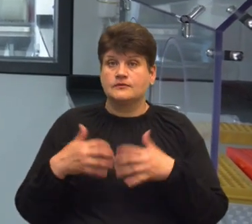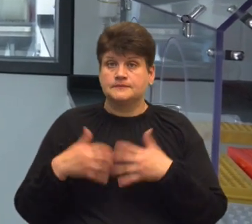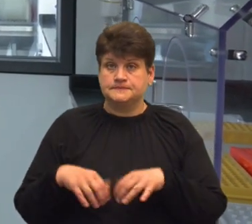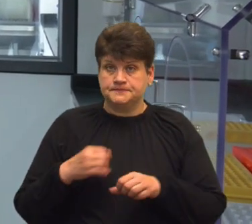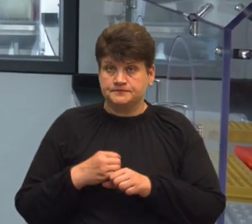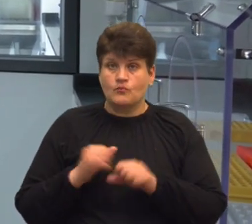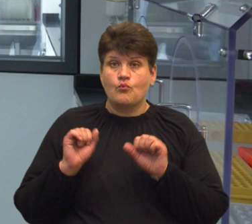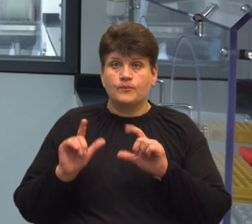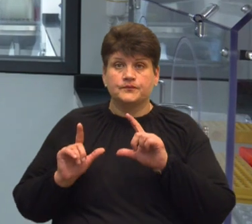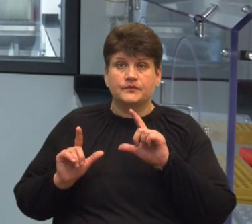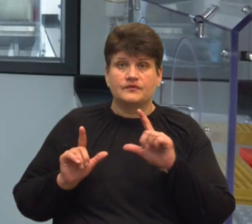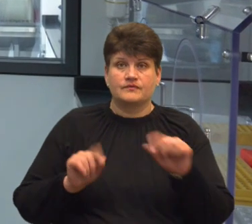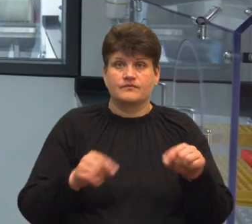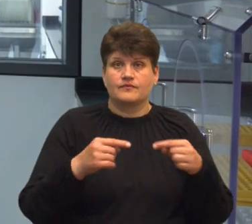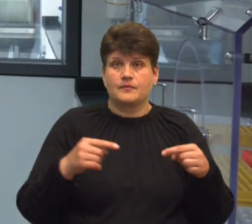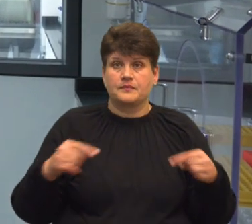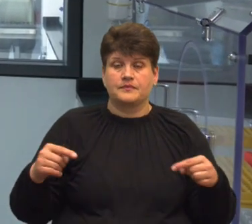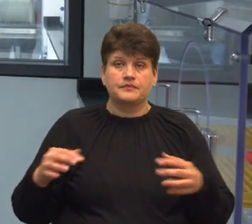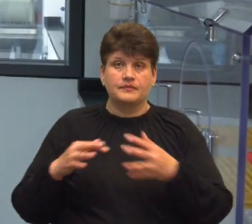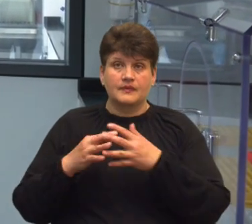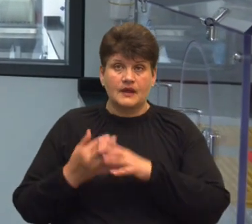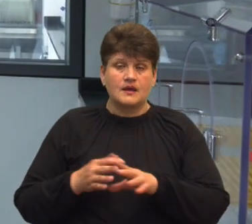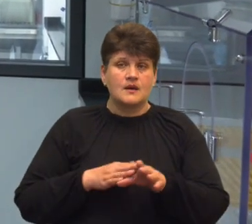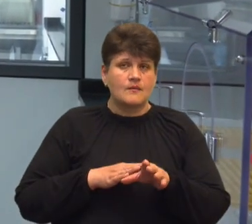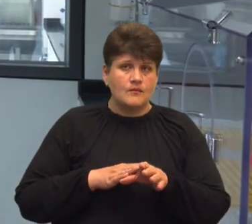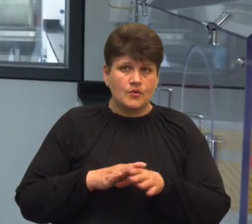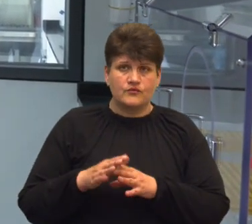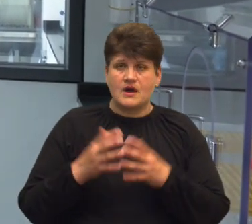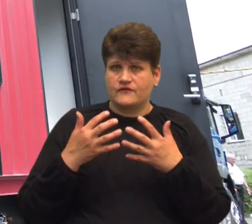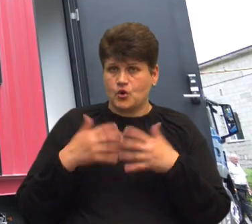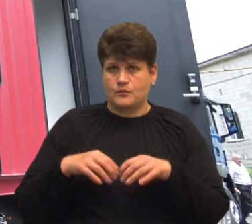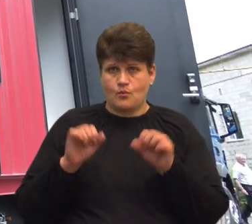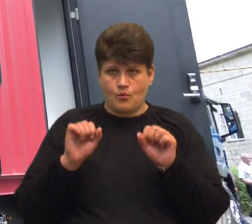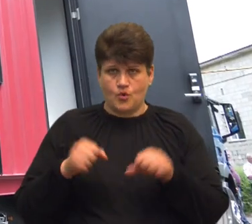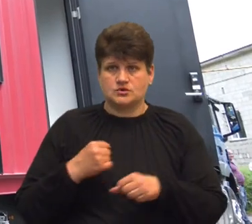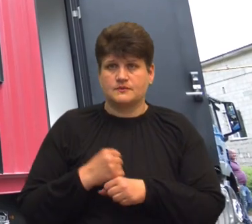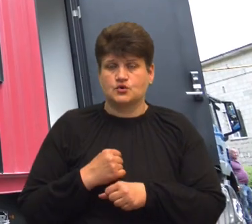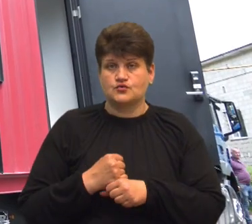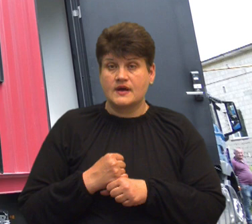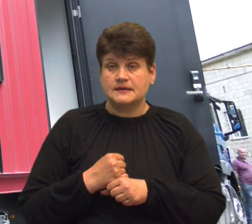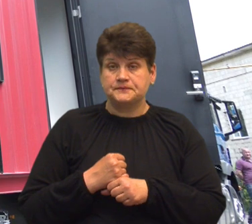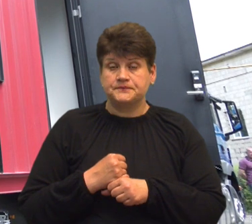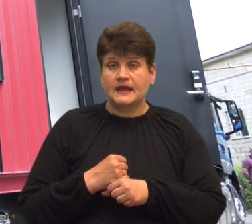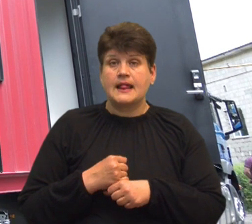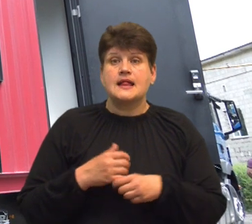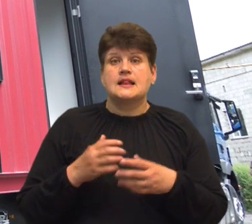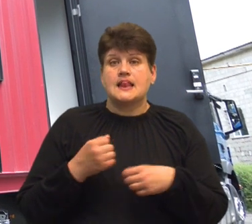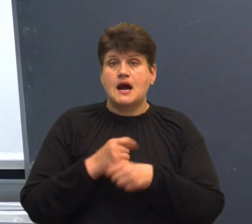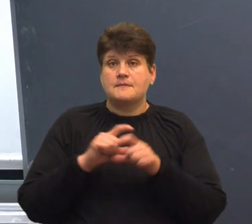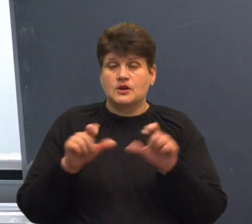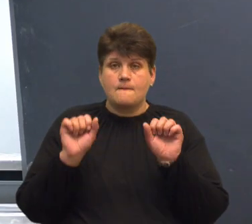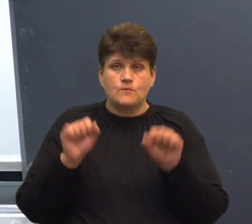неї виїжджати в будь-які місця, і повністю лабораторія може автономно працювати. Лабораторія, яка може працювати в будь-якій